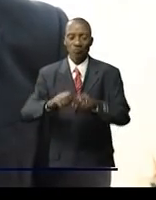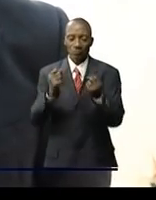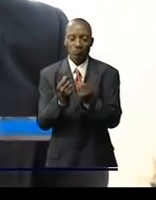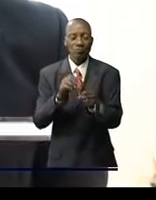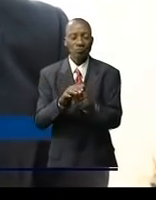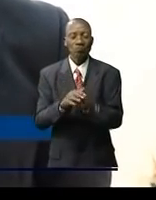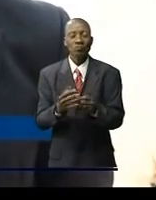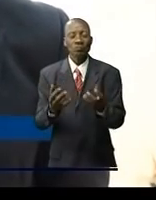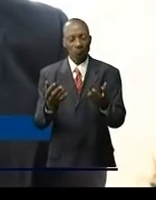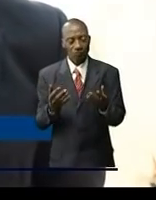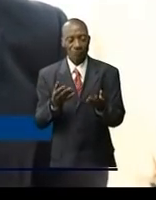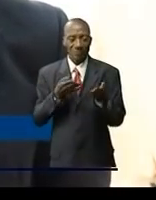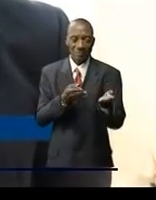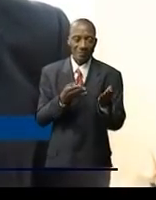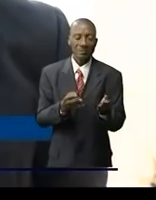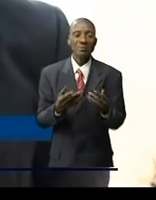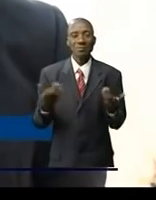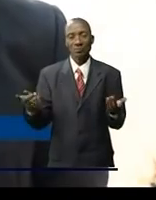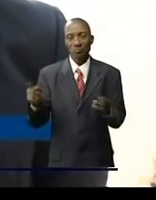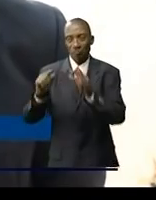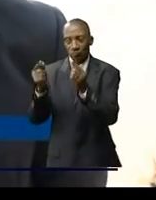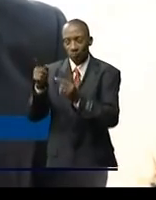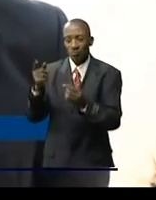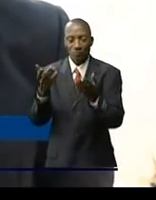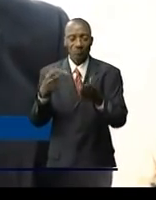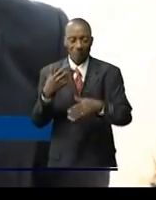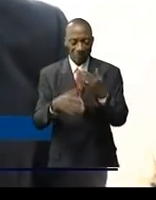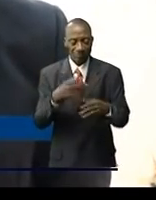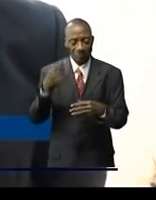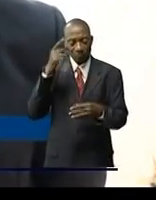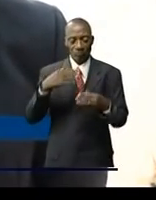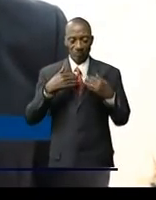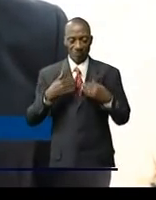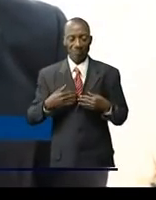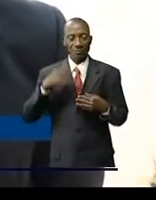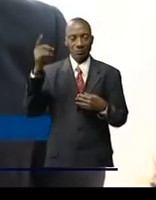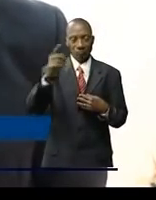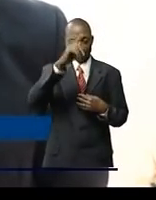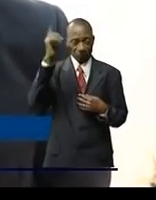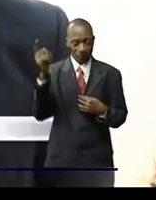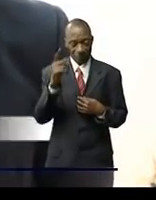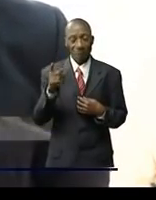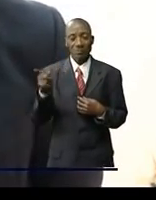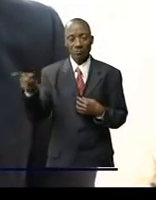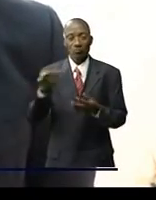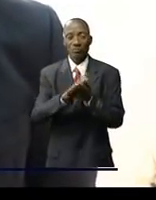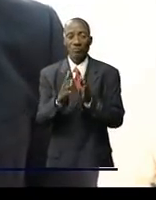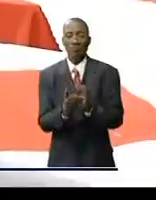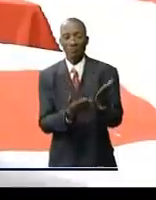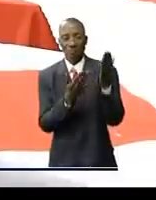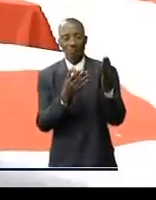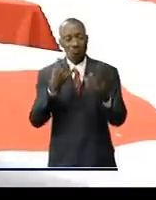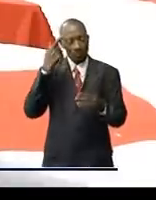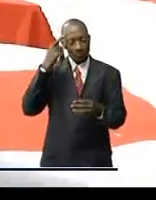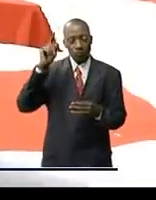travailler avec ces instances pour la couverture de santé universelle soit désormais une des priorités pour le gouvernement à l